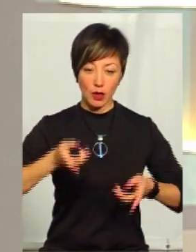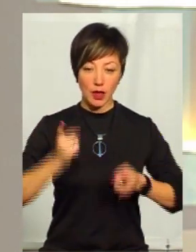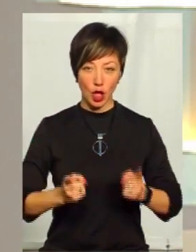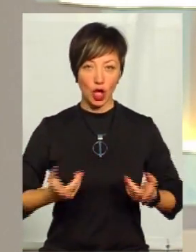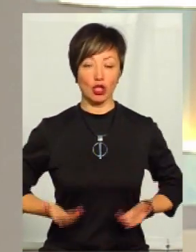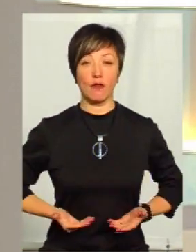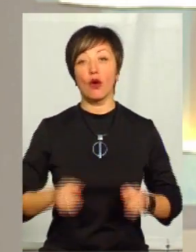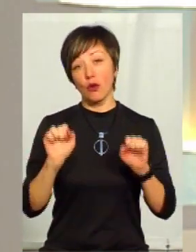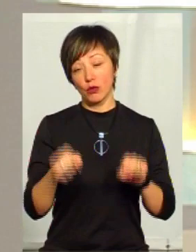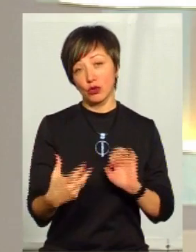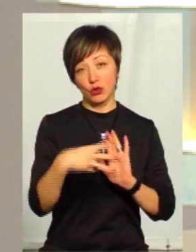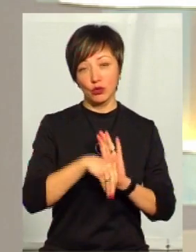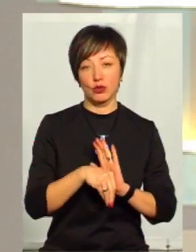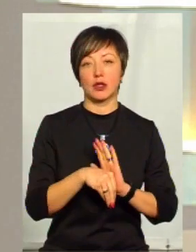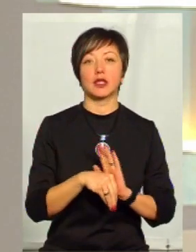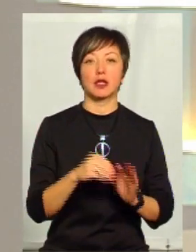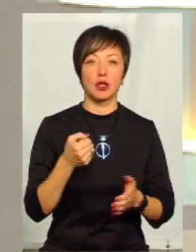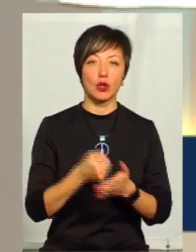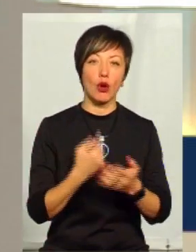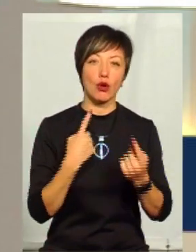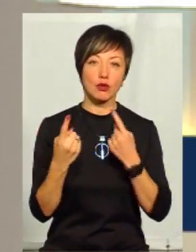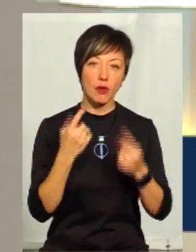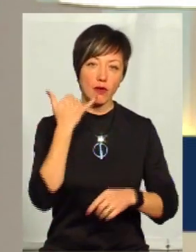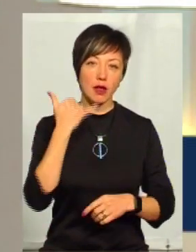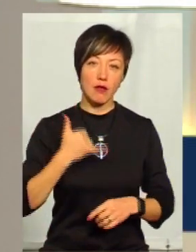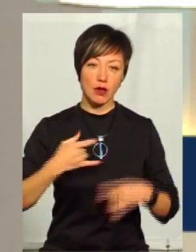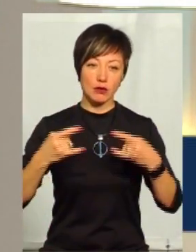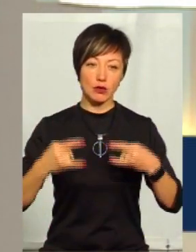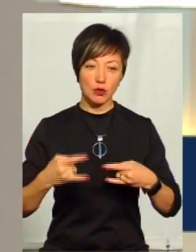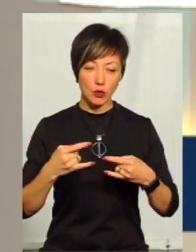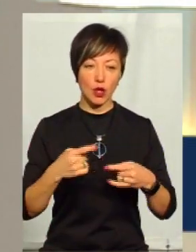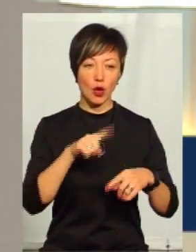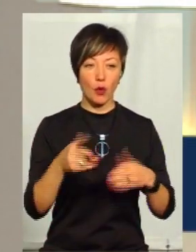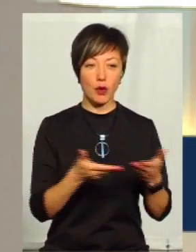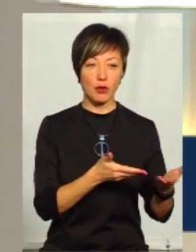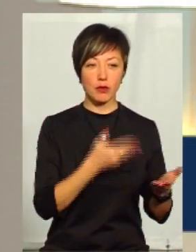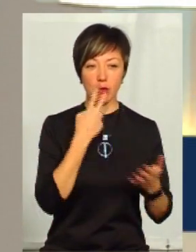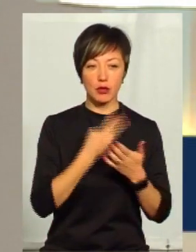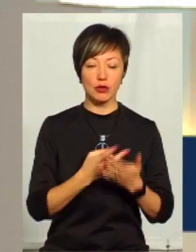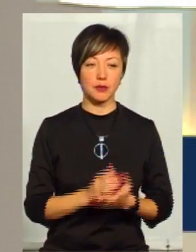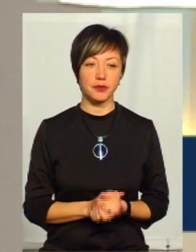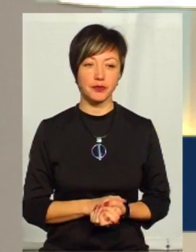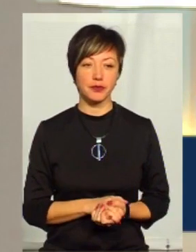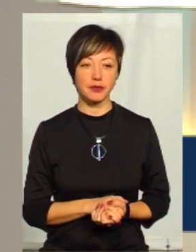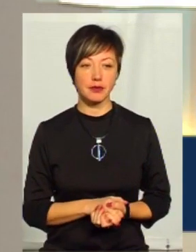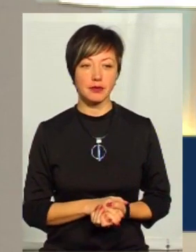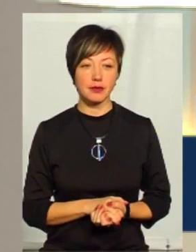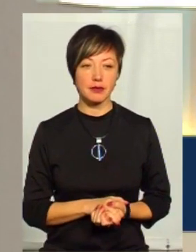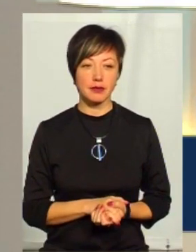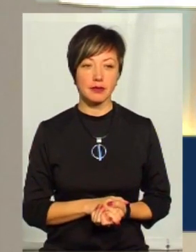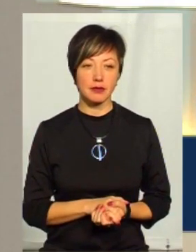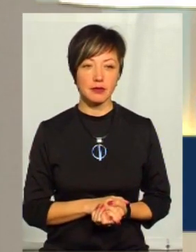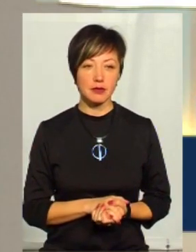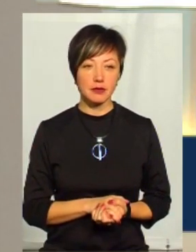наживо, тож ви можете долучатися до розмови, тілфувати у студію за номером, який ви бачите на екрані.